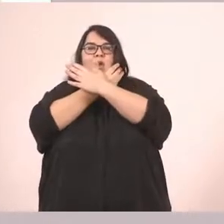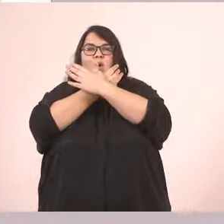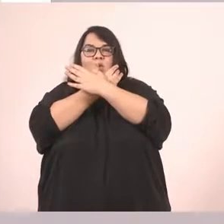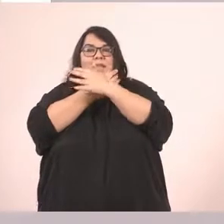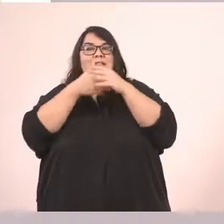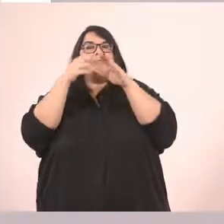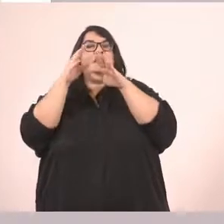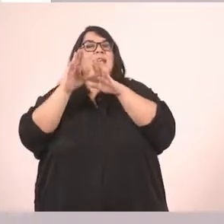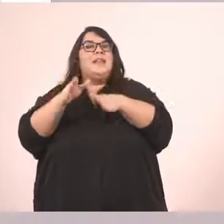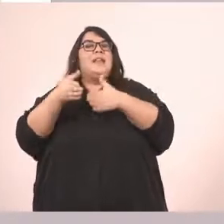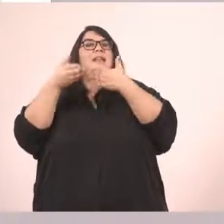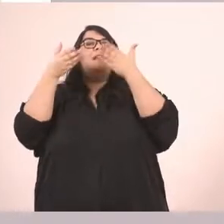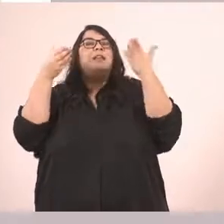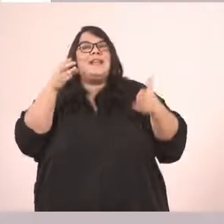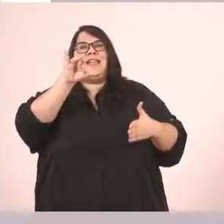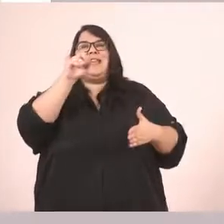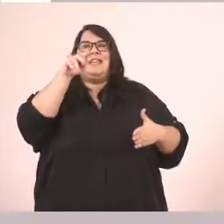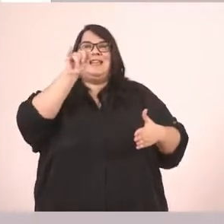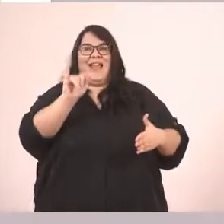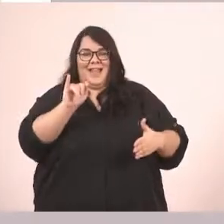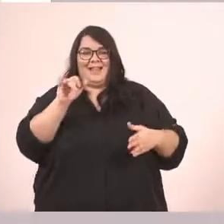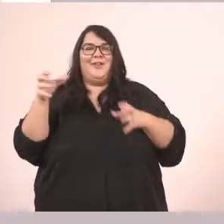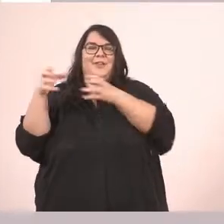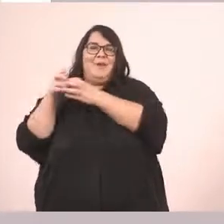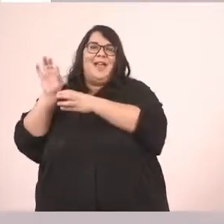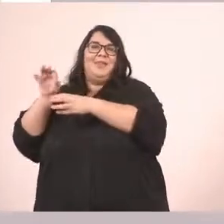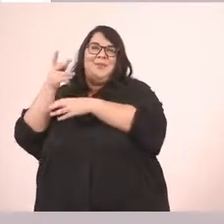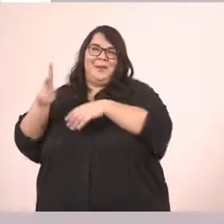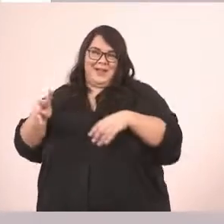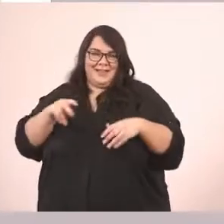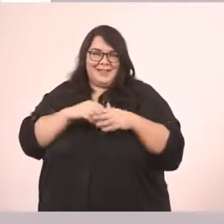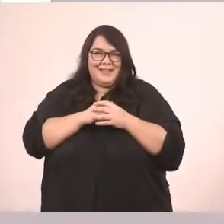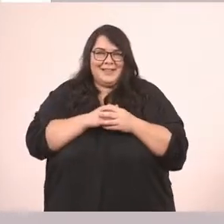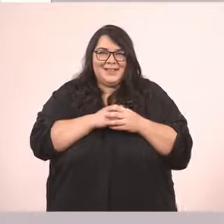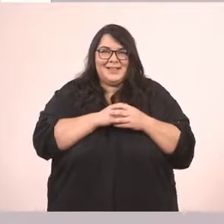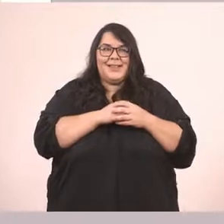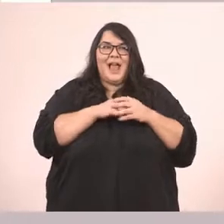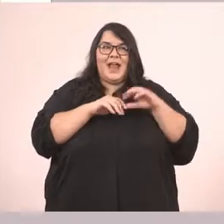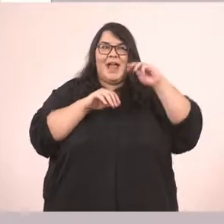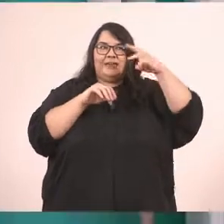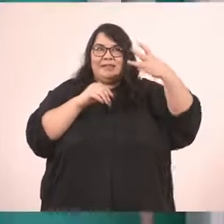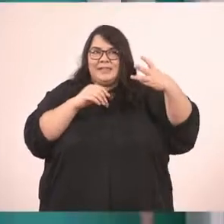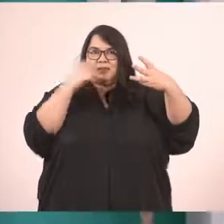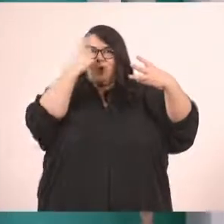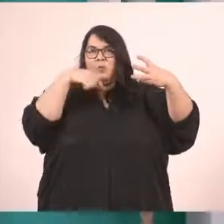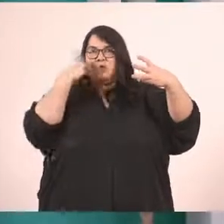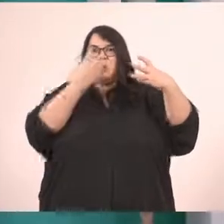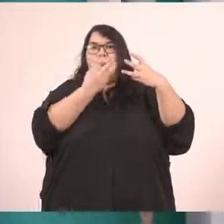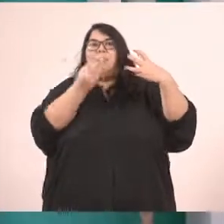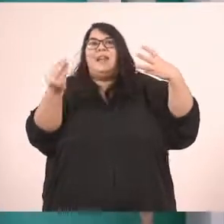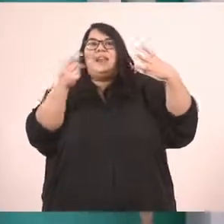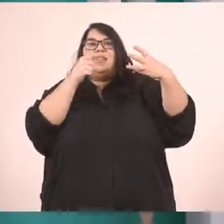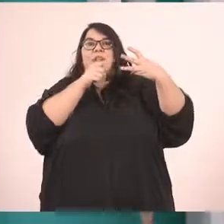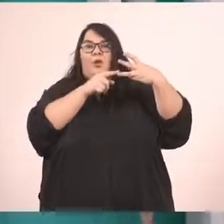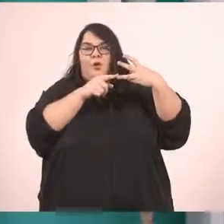πεταλούδες είναι έντομα. Χρησιμοποιώ το τρίτο δηλαδή παιδιά πρόσωπο πληθυντικού